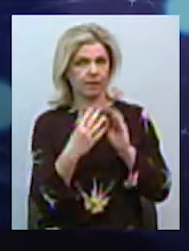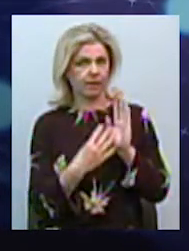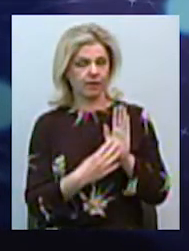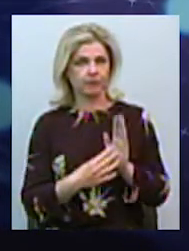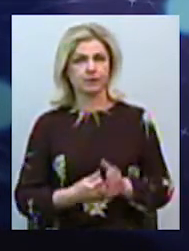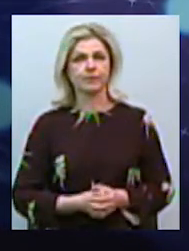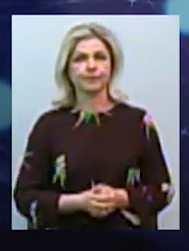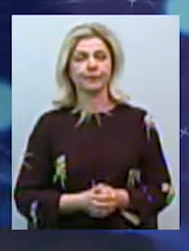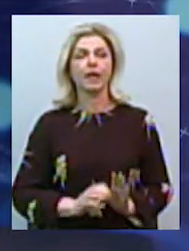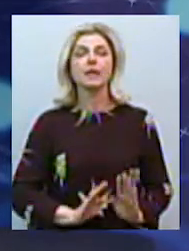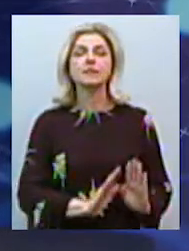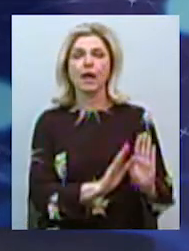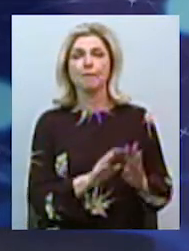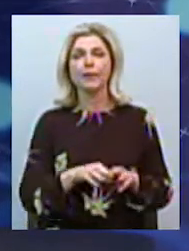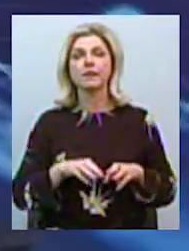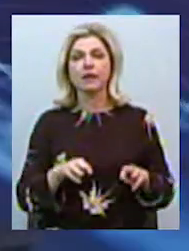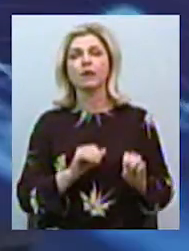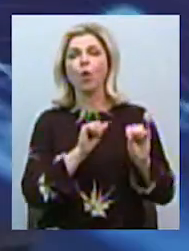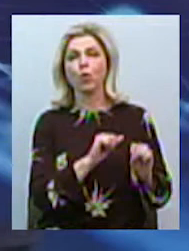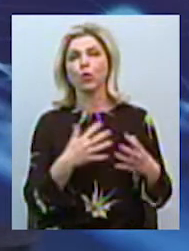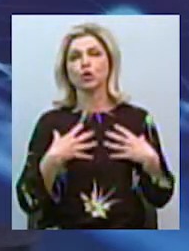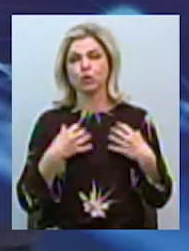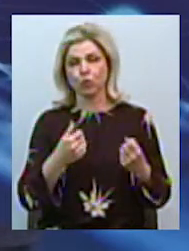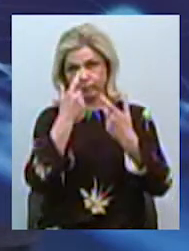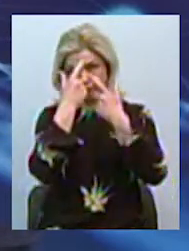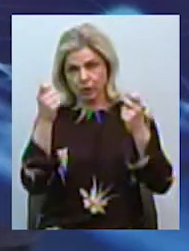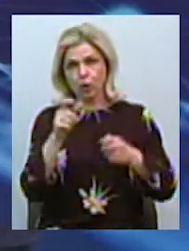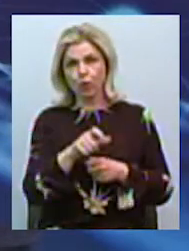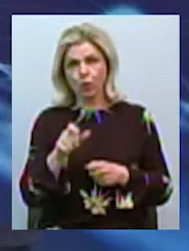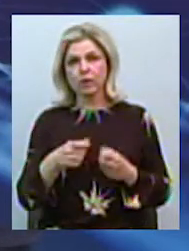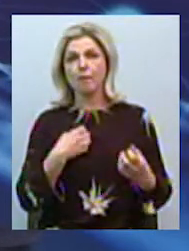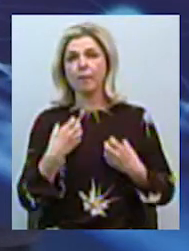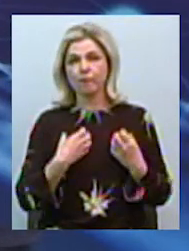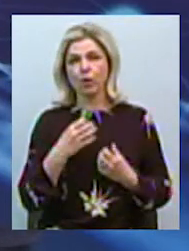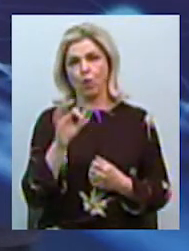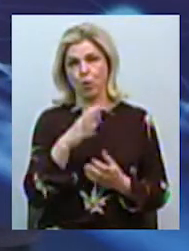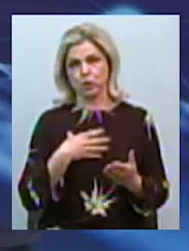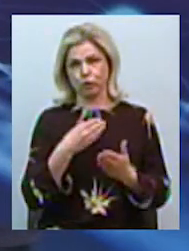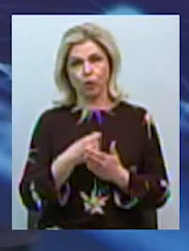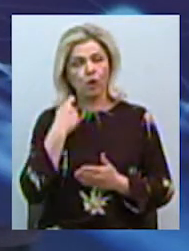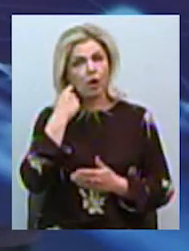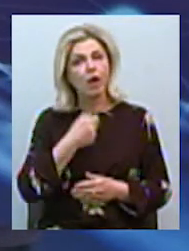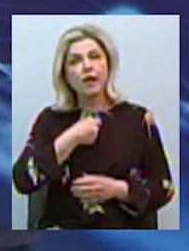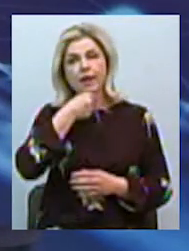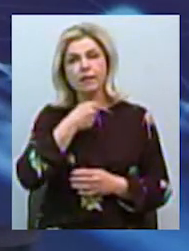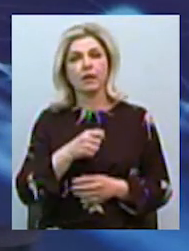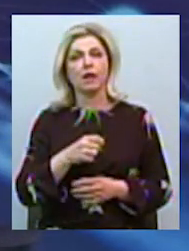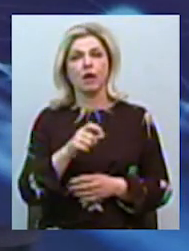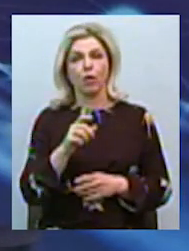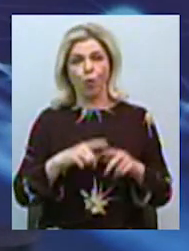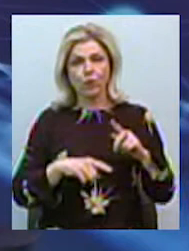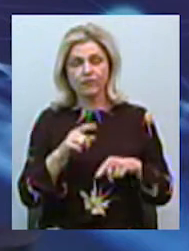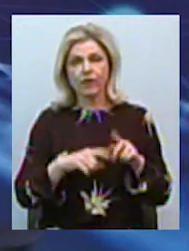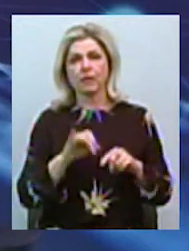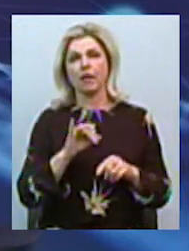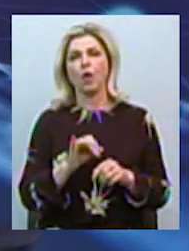Заступник міністра охорони здоров'я Віктор Ляшко закликав громадян подбати про своїх літніх родичів, забезпечити їм